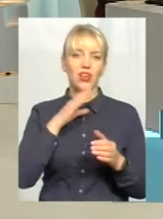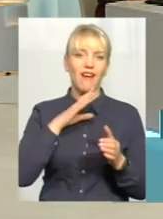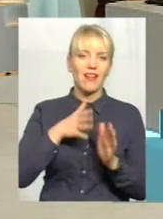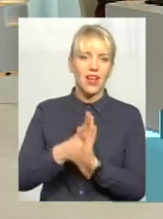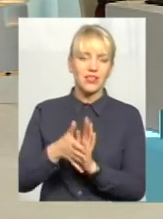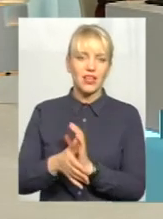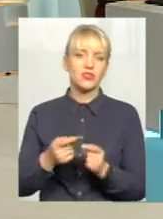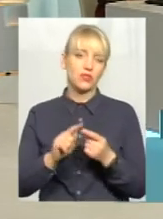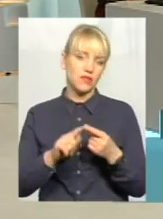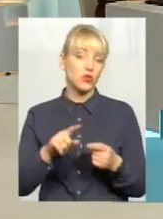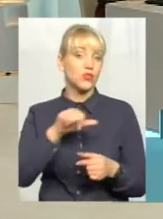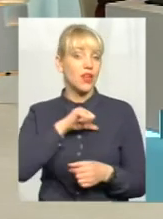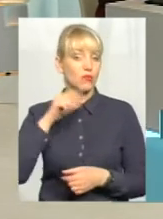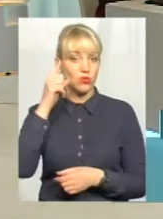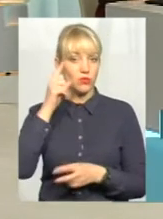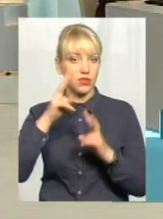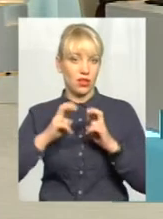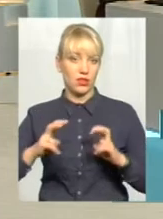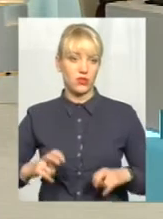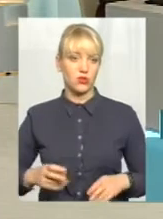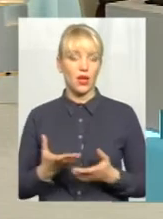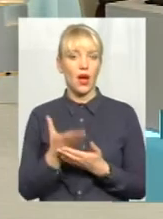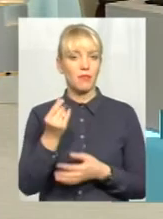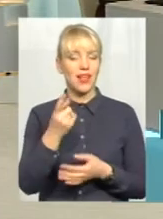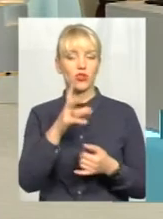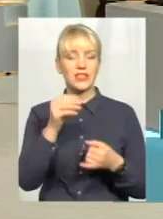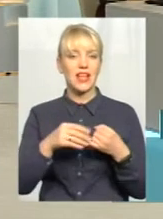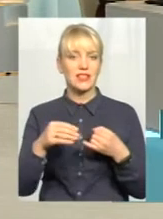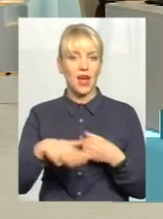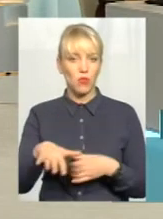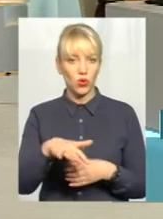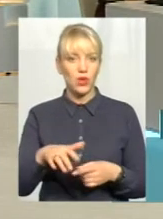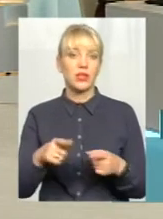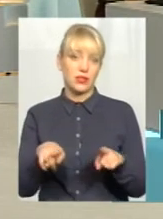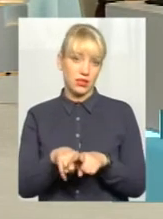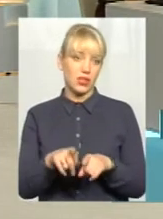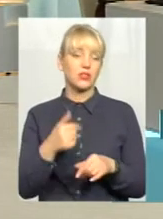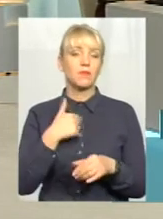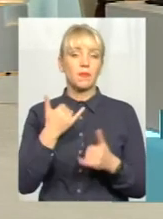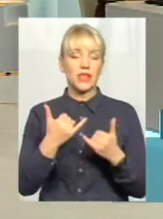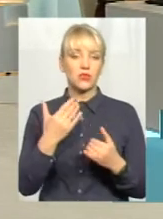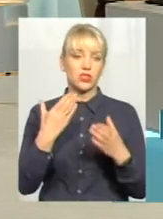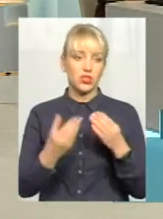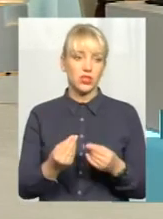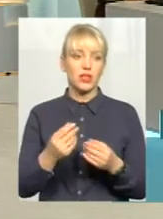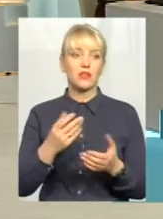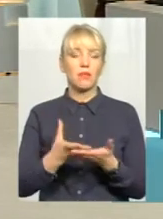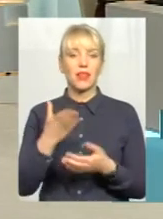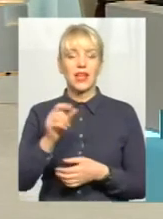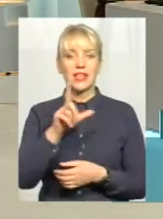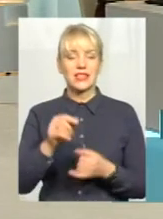насправді, думайте, аналізуйте. А плата за землю теж, напевно, живе? Плата за землю, так. На сьогоднішній день плата за землю, вона